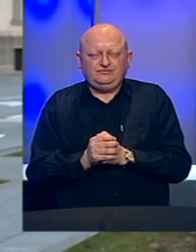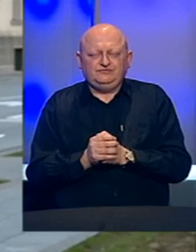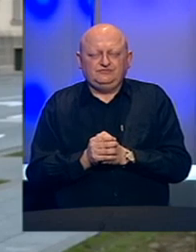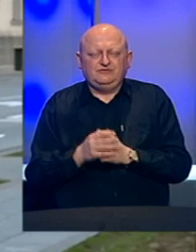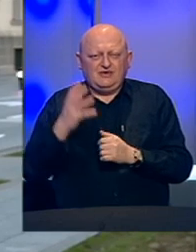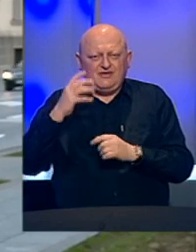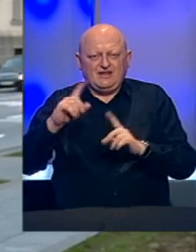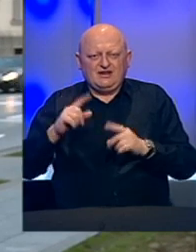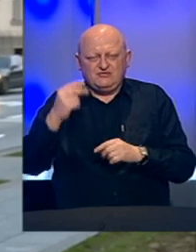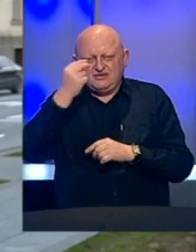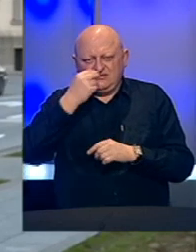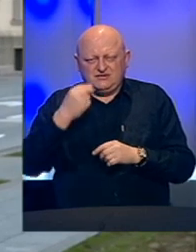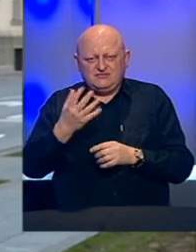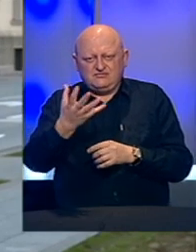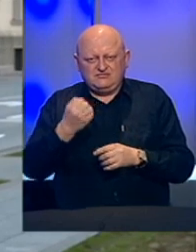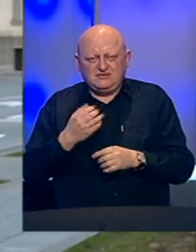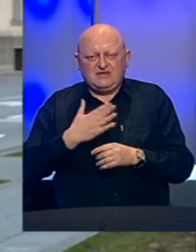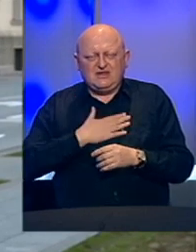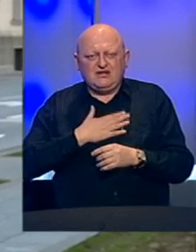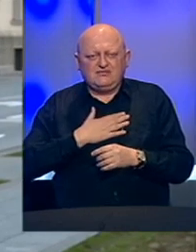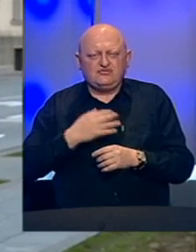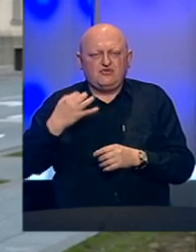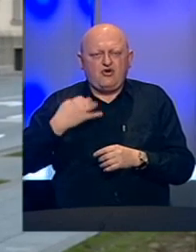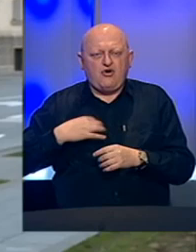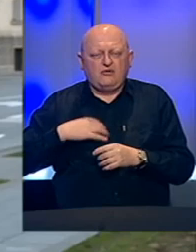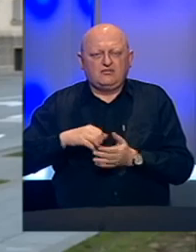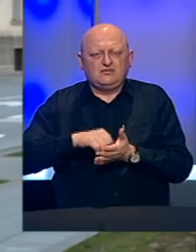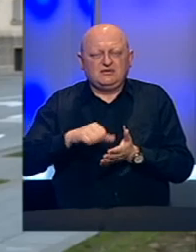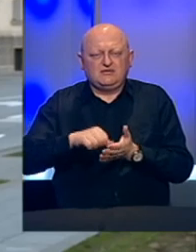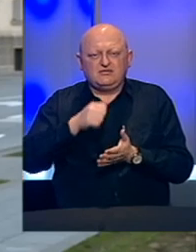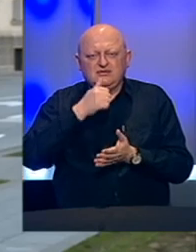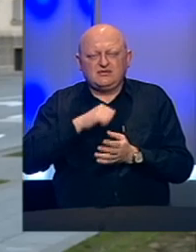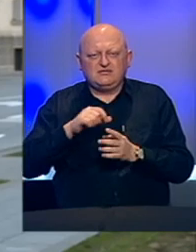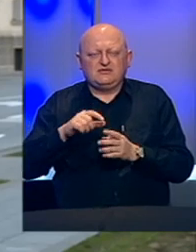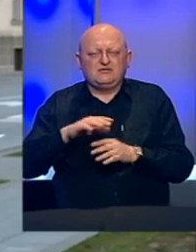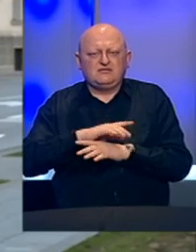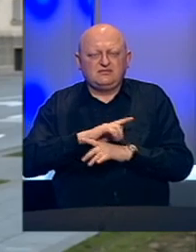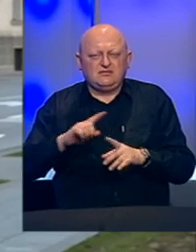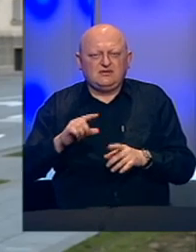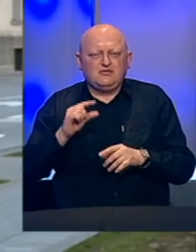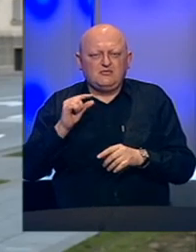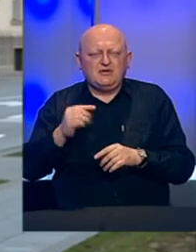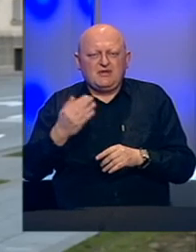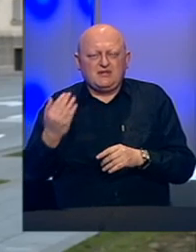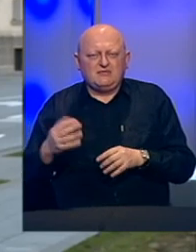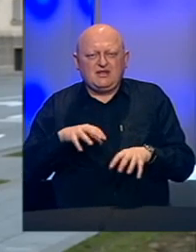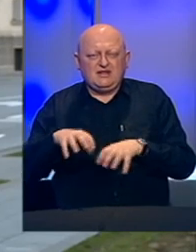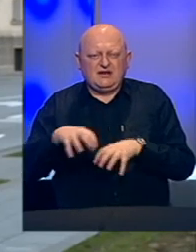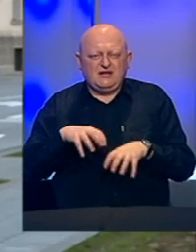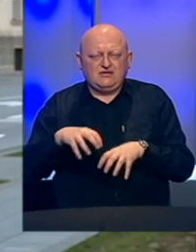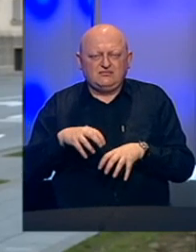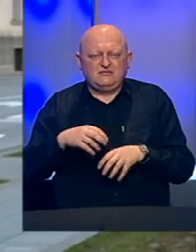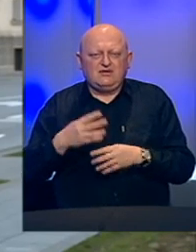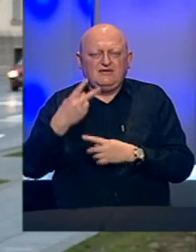Vlada Republike Srpske preuzela je na sebi obavezu isplate poreza, doprinosa i minimalnih plata radnicima,